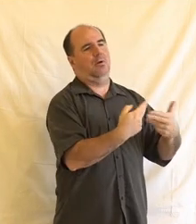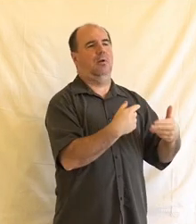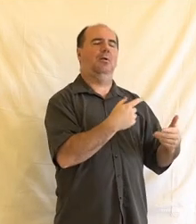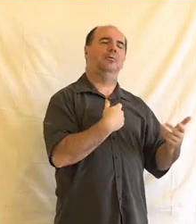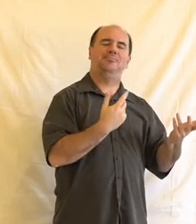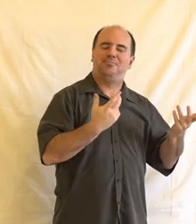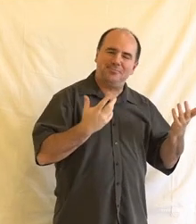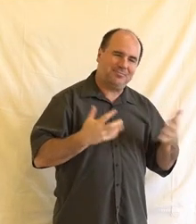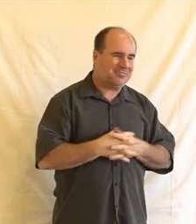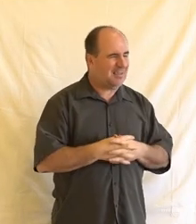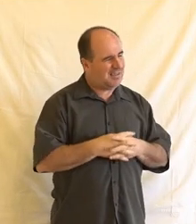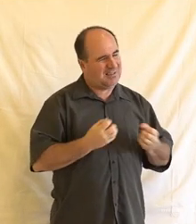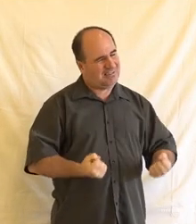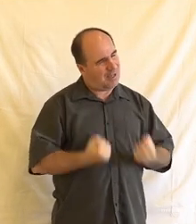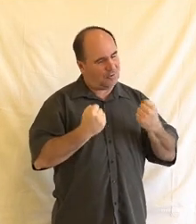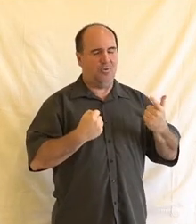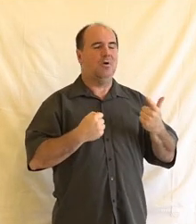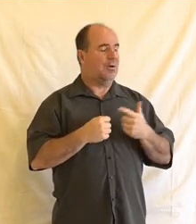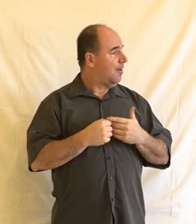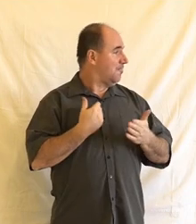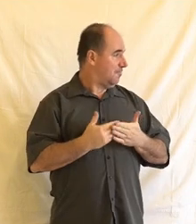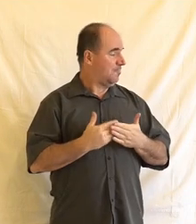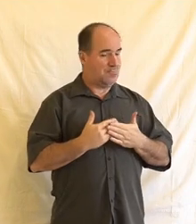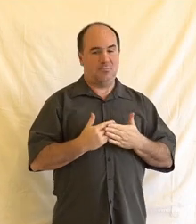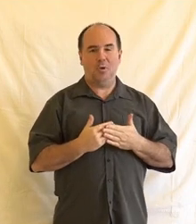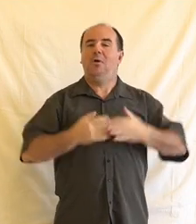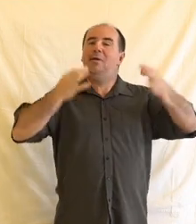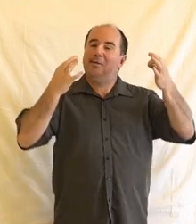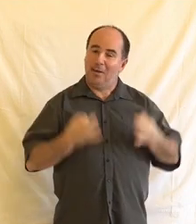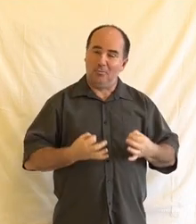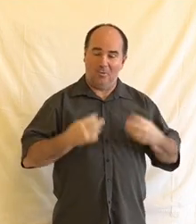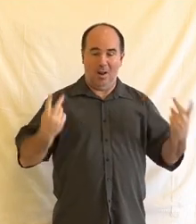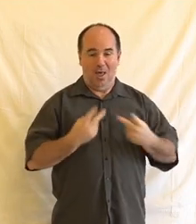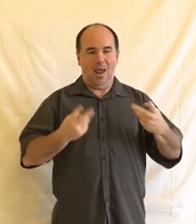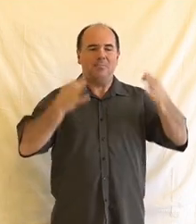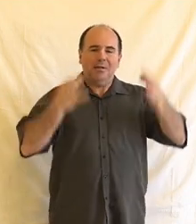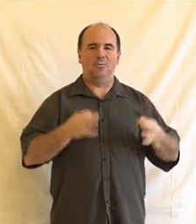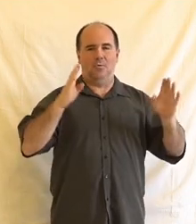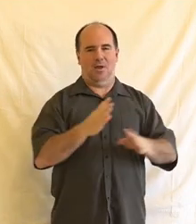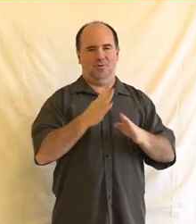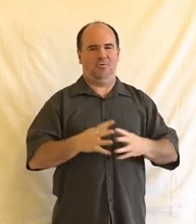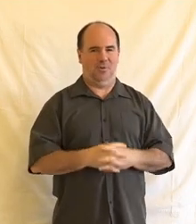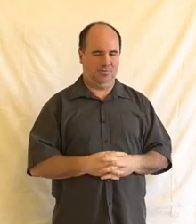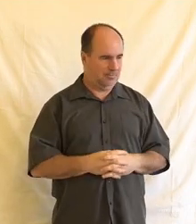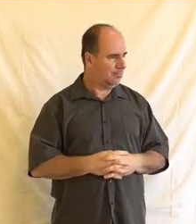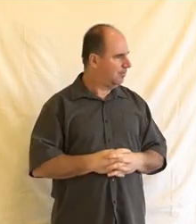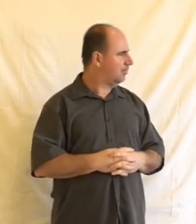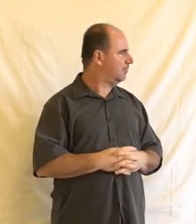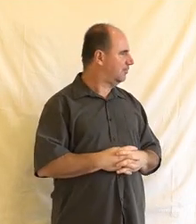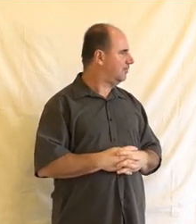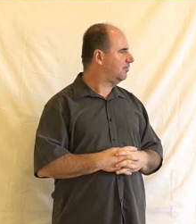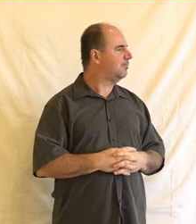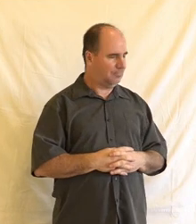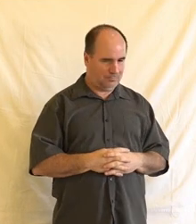možnost tyhle ty složitější věci probrat a na jednodušší věci, kde není potřeba hovořit se živým operátorem, tak je